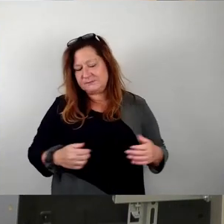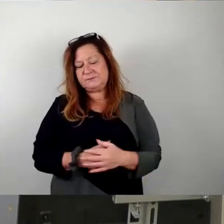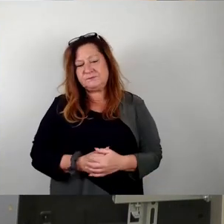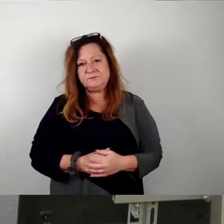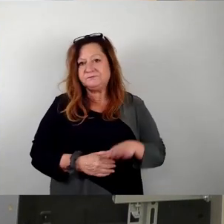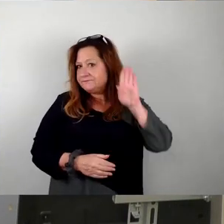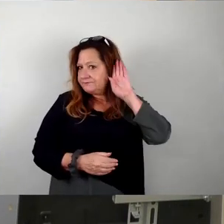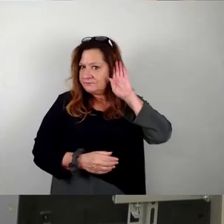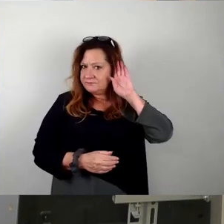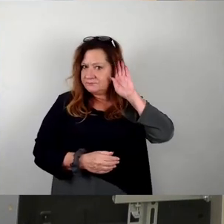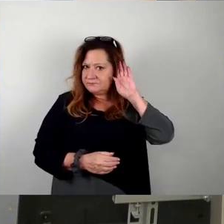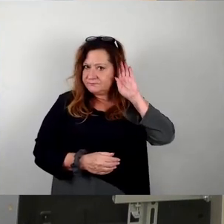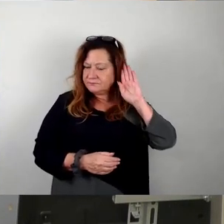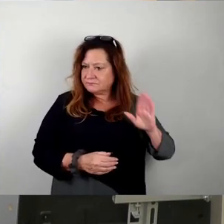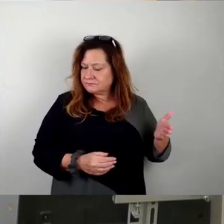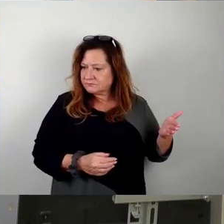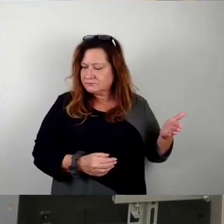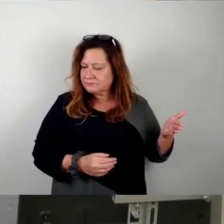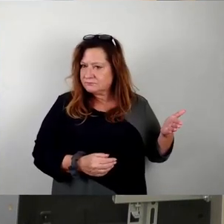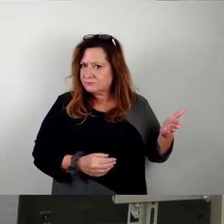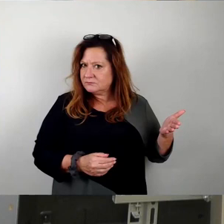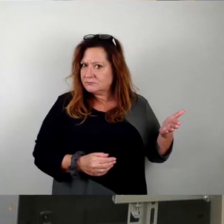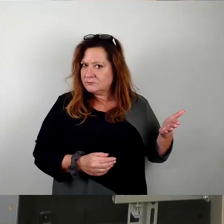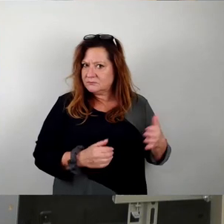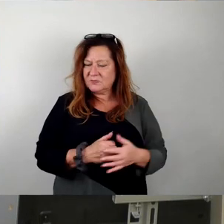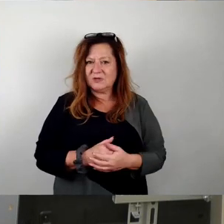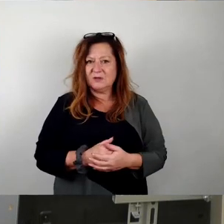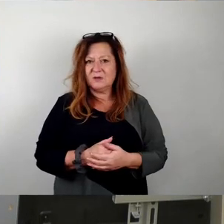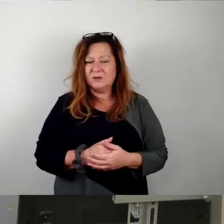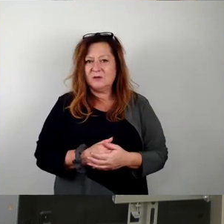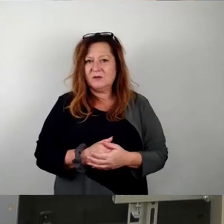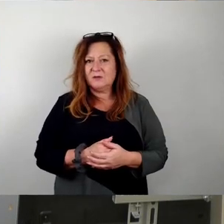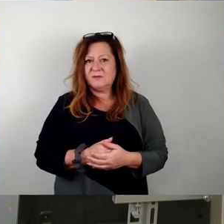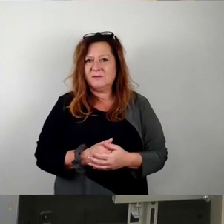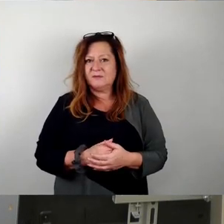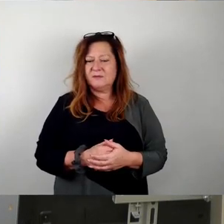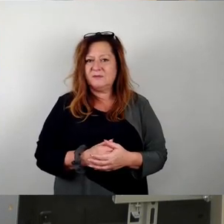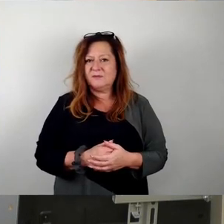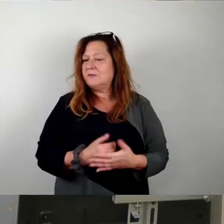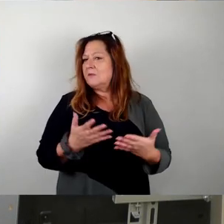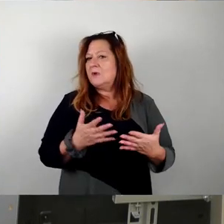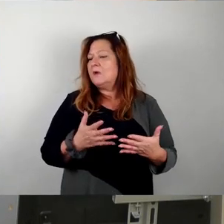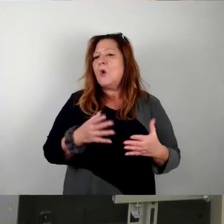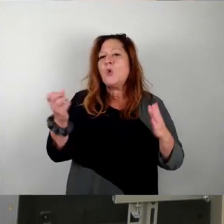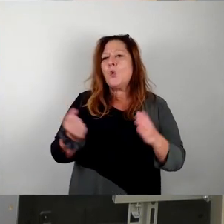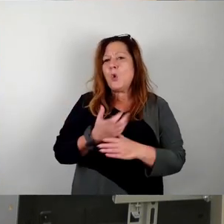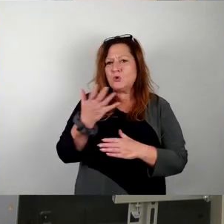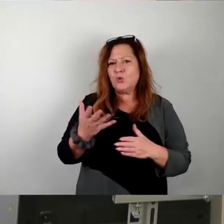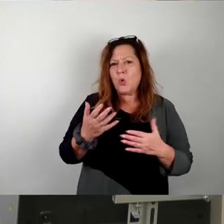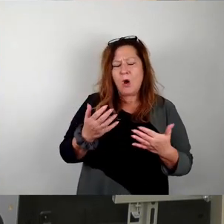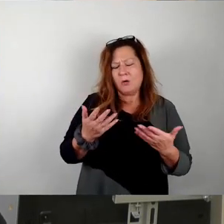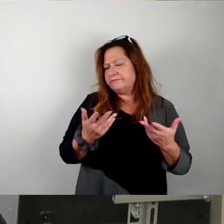Suchen Sie mal in einem durchschnittlichen Buchladen. Viel mehr als Goethe oder den euren Rilke werden Sie kaum finden, zeitgenössisch ist es schon gar nicht.